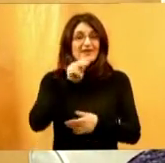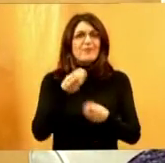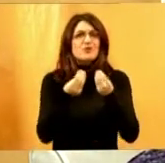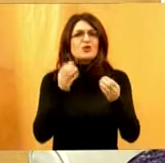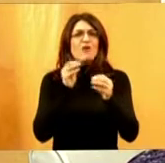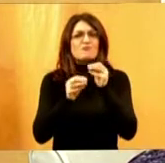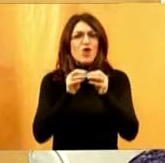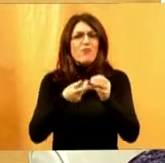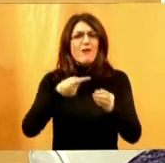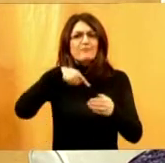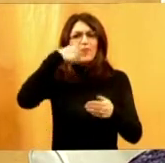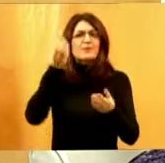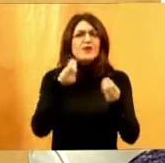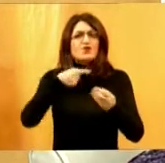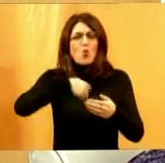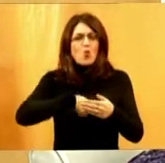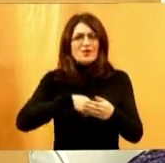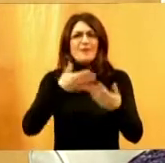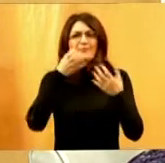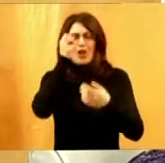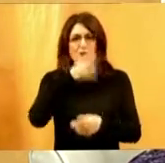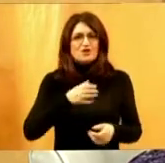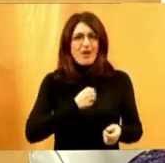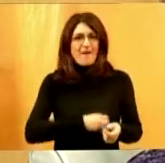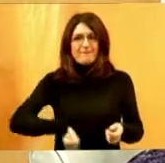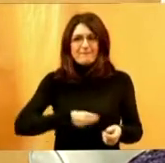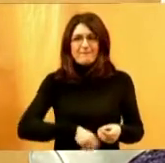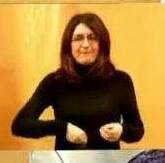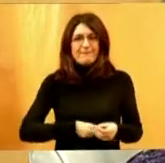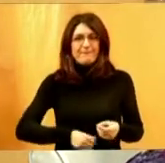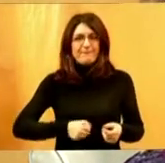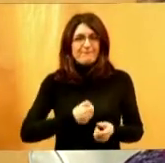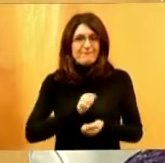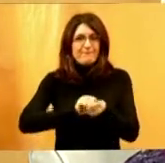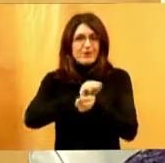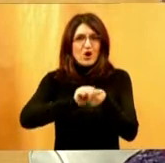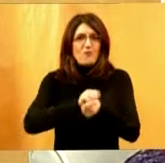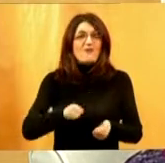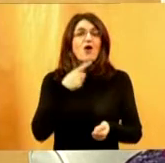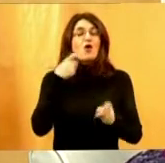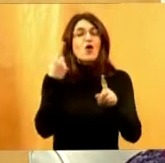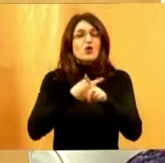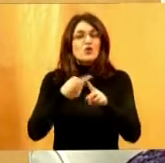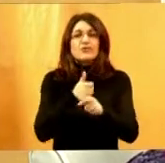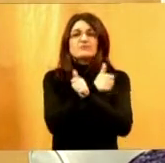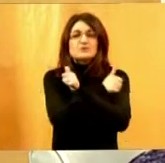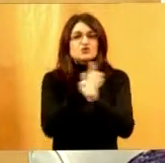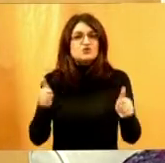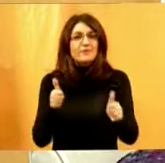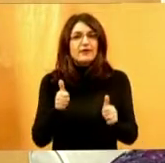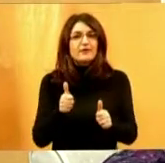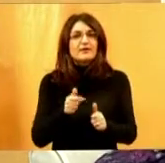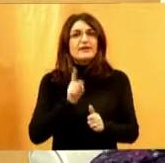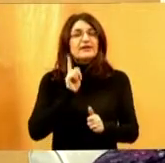probleme sa unutarnim organima, slabom probavom, isto tako krumpir je idealna namjenica, pa